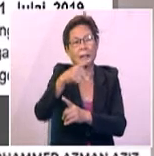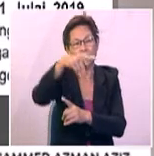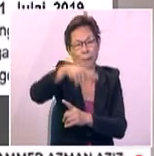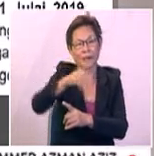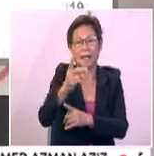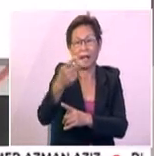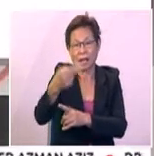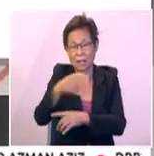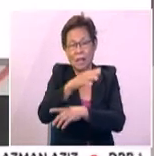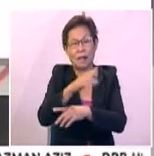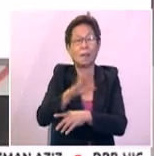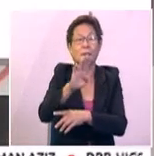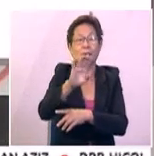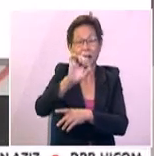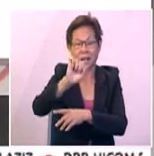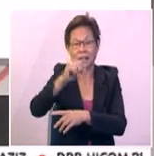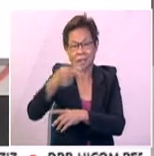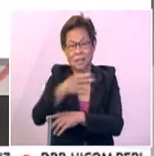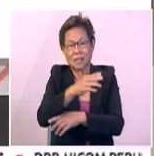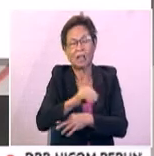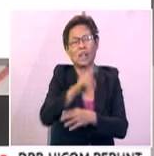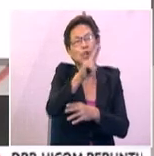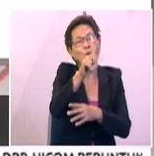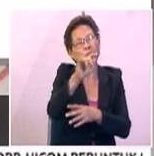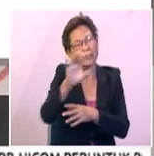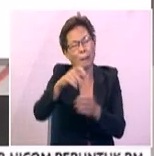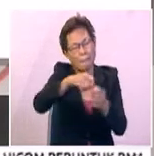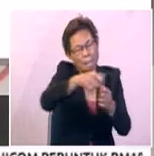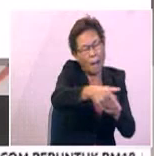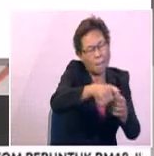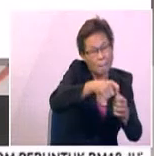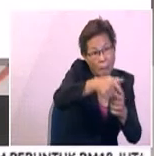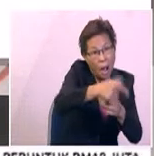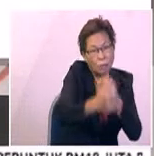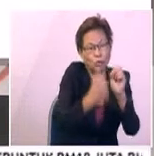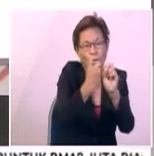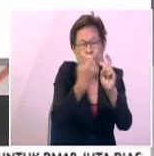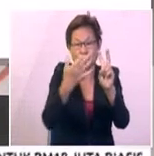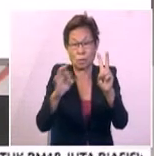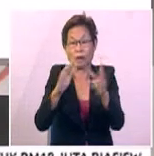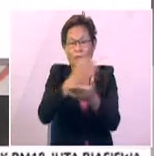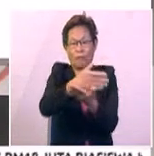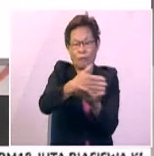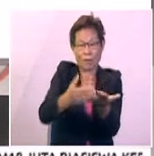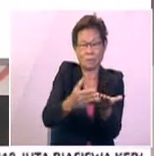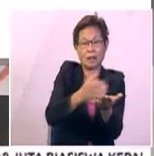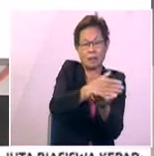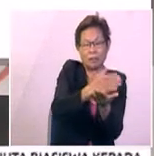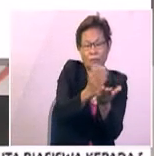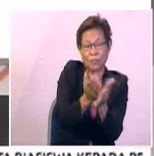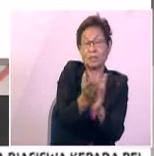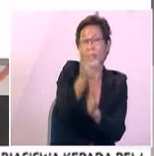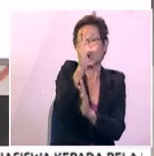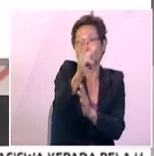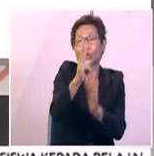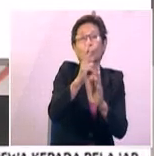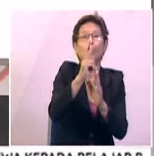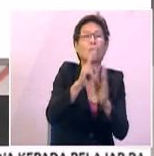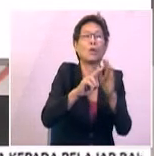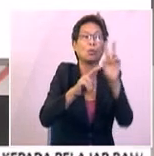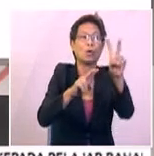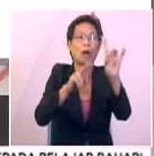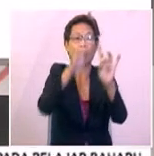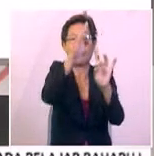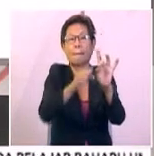Transformasi Bandar UTC LHDN. Pembayaran BSH 2019 fasa kedua dilaksanakan mulai 28 Mei lalu